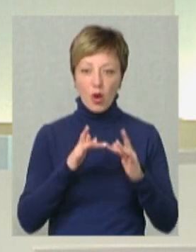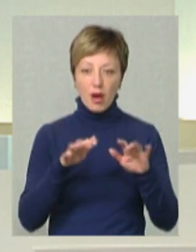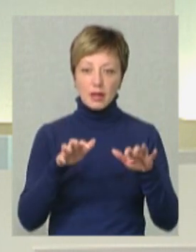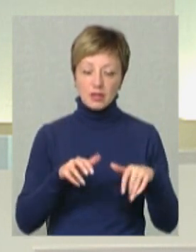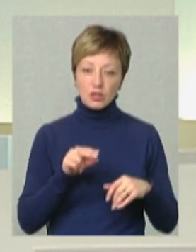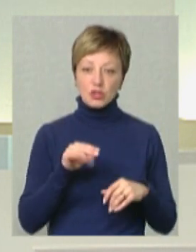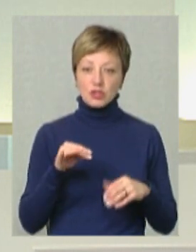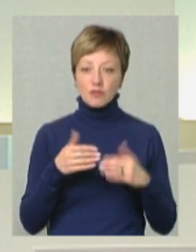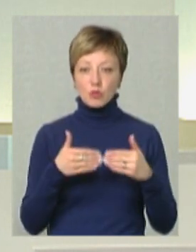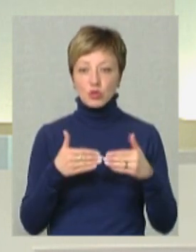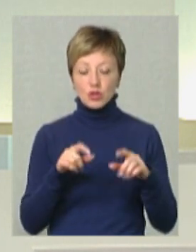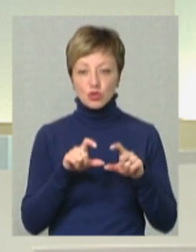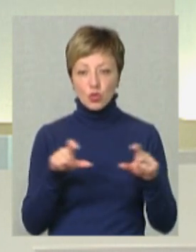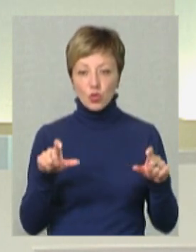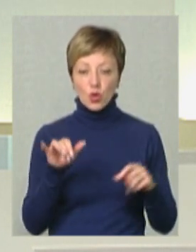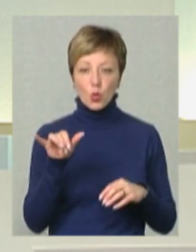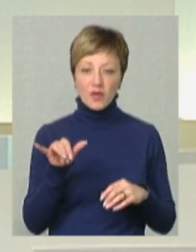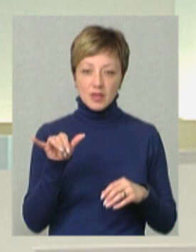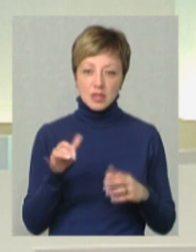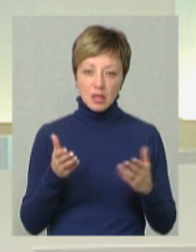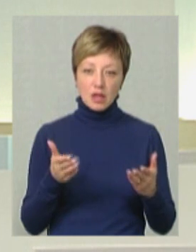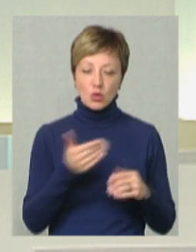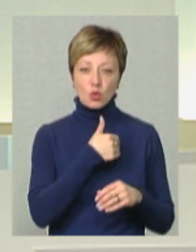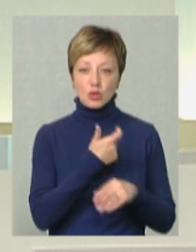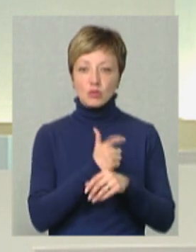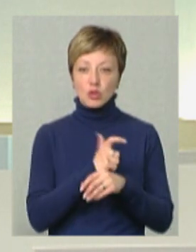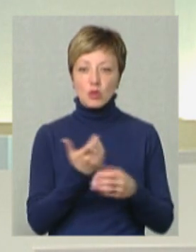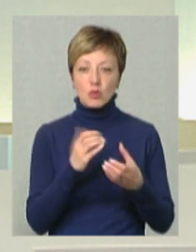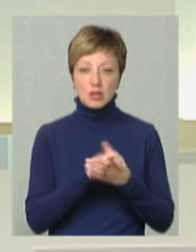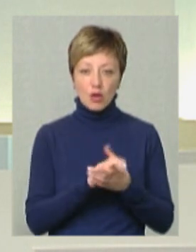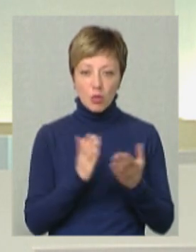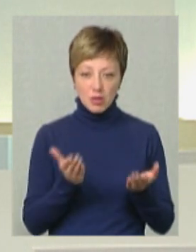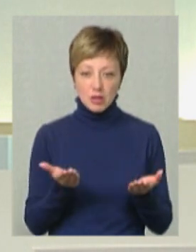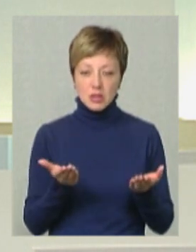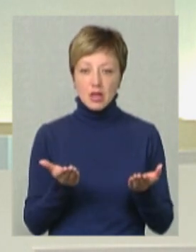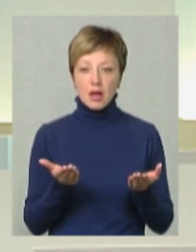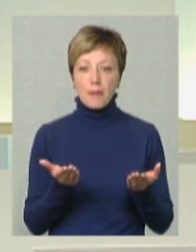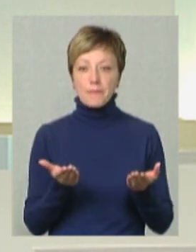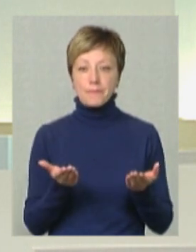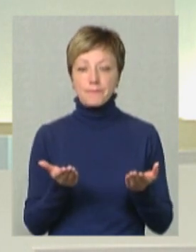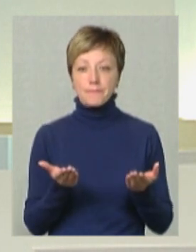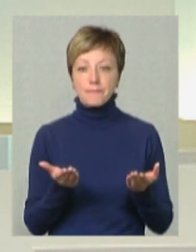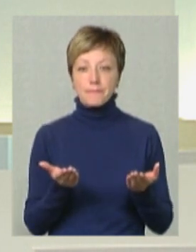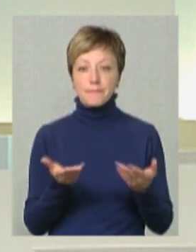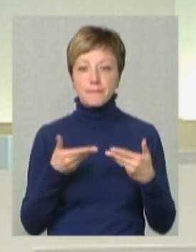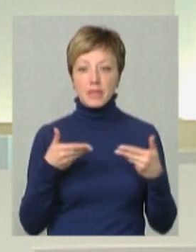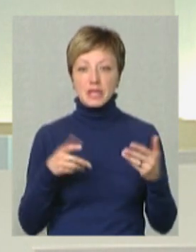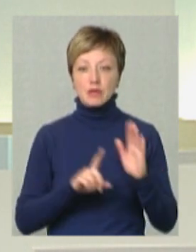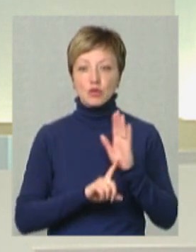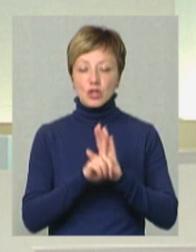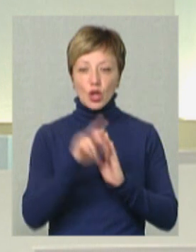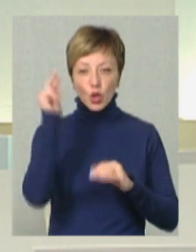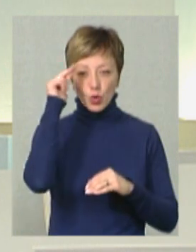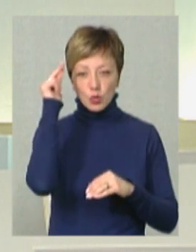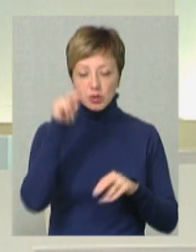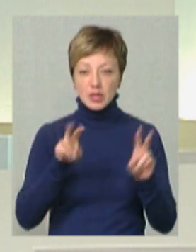чи випускник школи, чи університету, хочу більше познайомитись, ми запустили курс, який